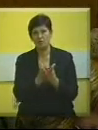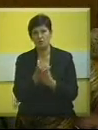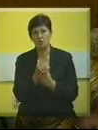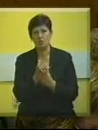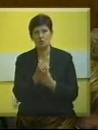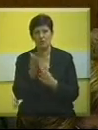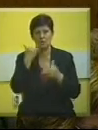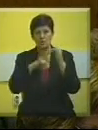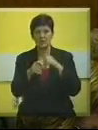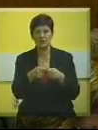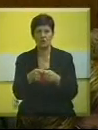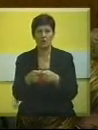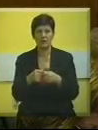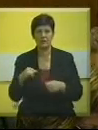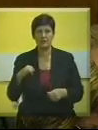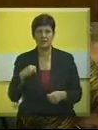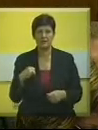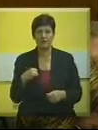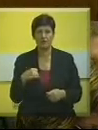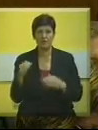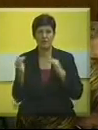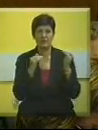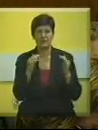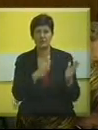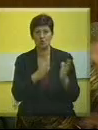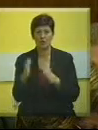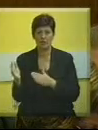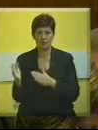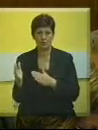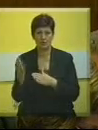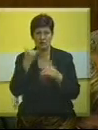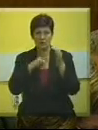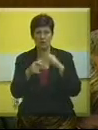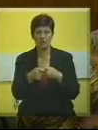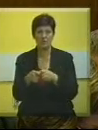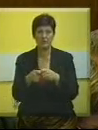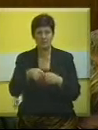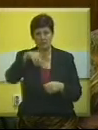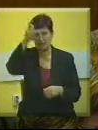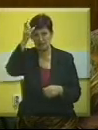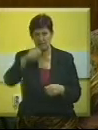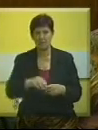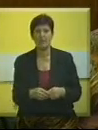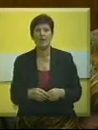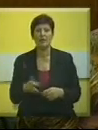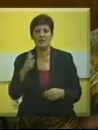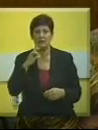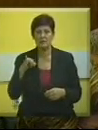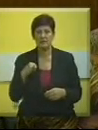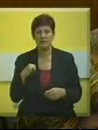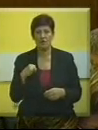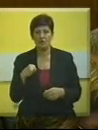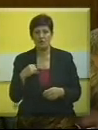turistička organizacija Vojvodine sarađuje redovno sa turističkom organizacijom Srbije, sa autonomnom pokrinom